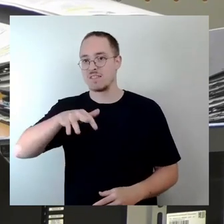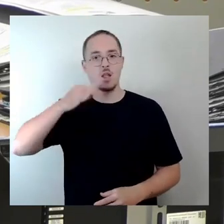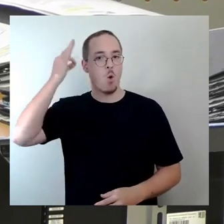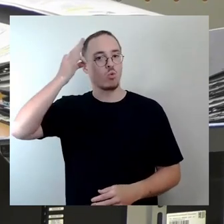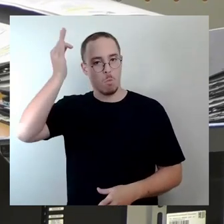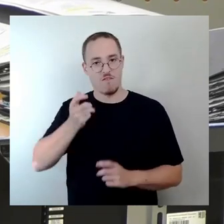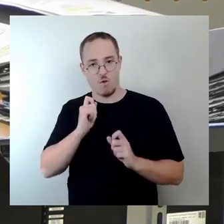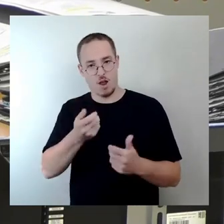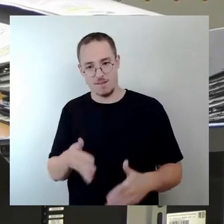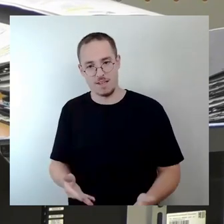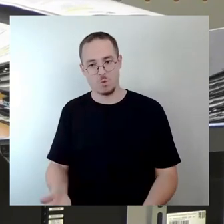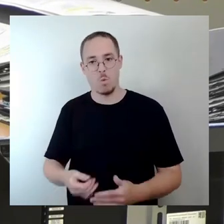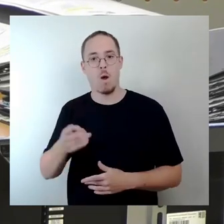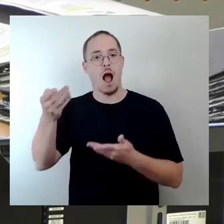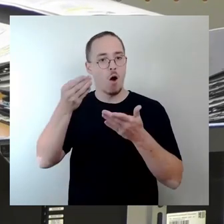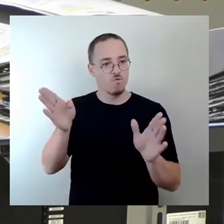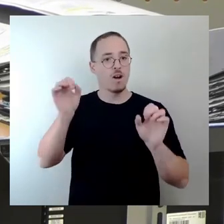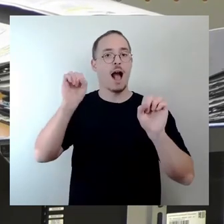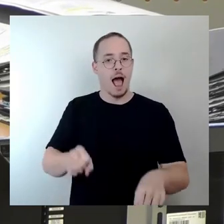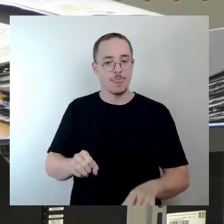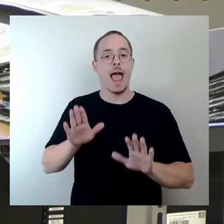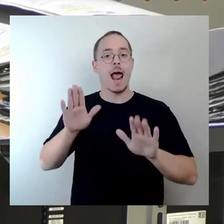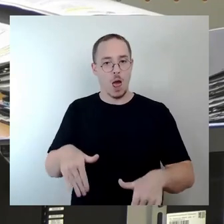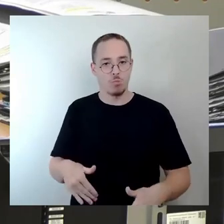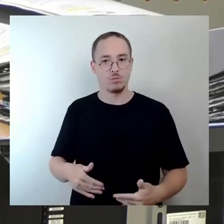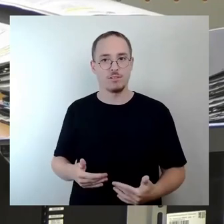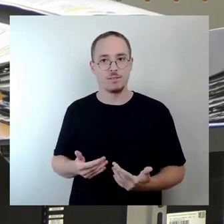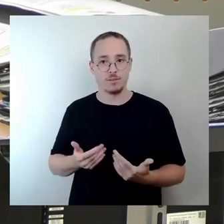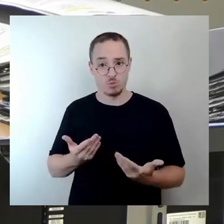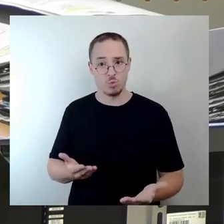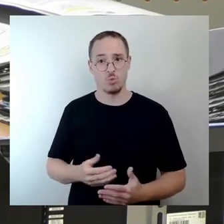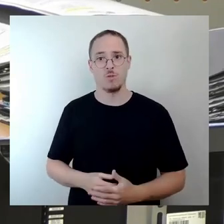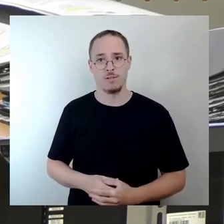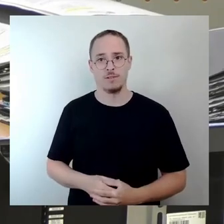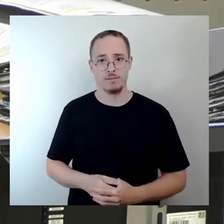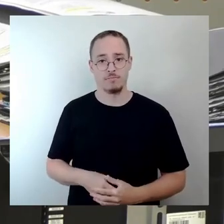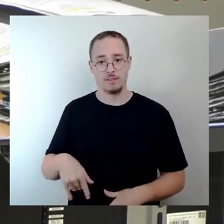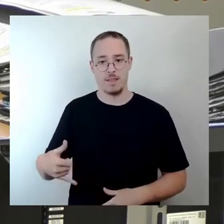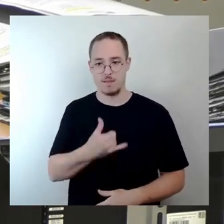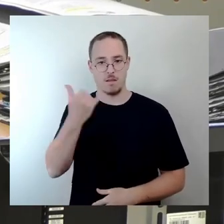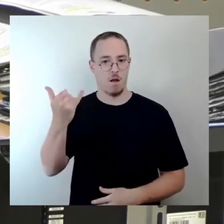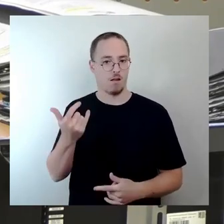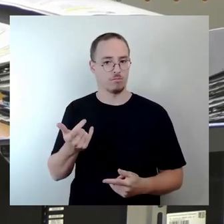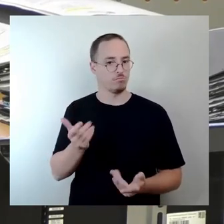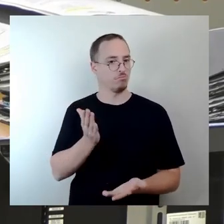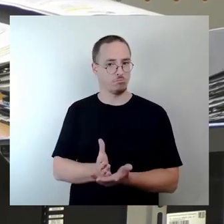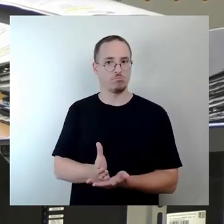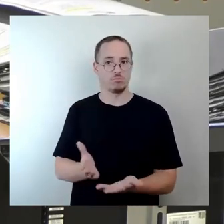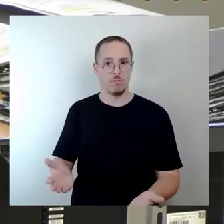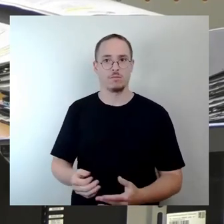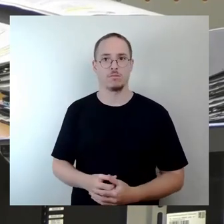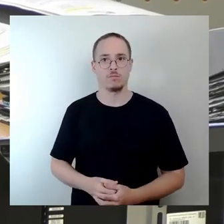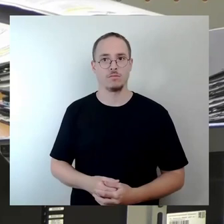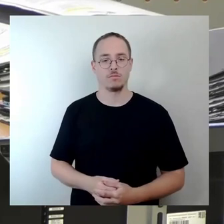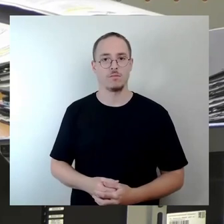Dann kann man die Sache doch für dieses Jahr geregelt. Und unsere Erwartungshaltung, und die möchte ich hier noch mal ganz klar formulieren,